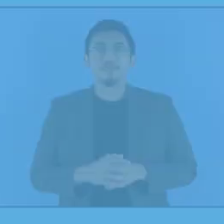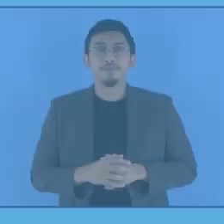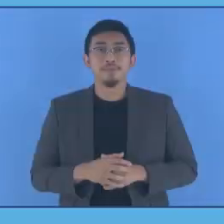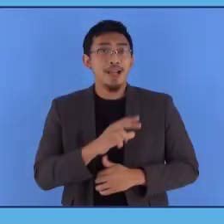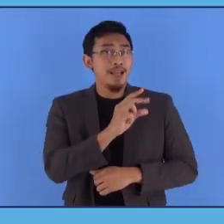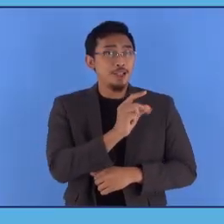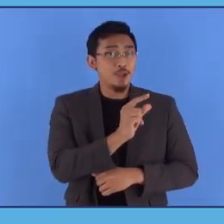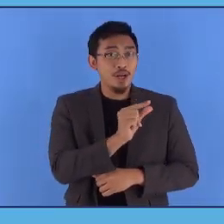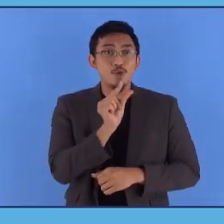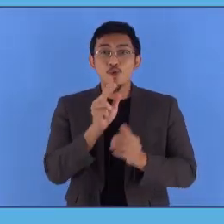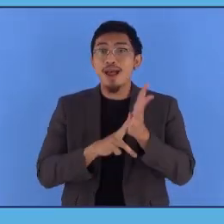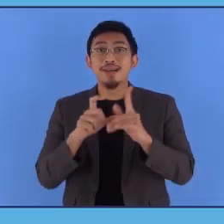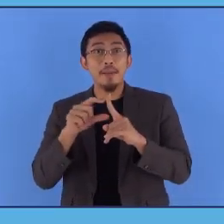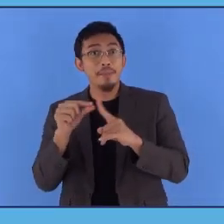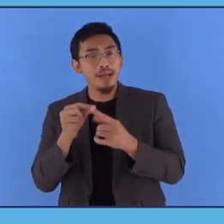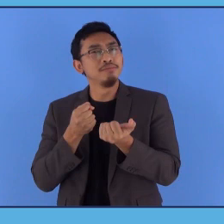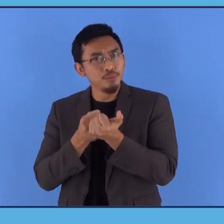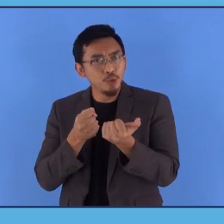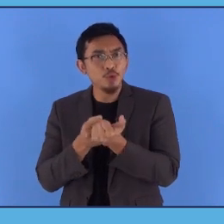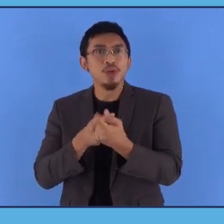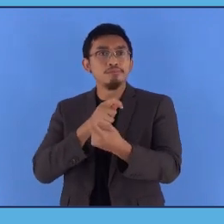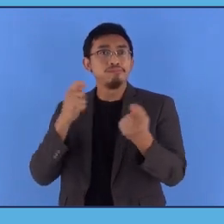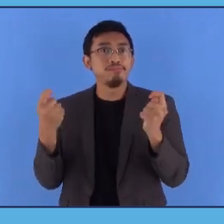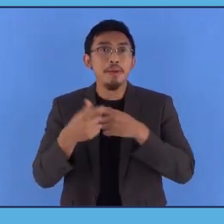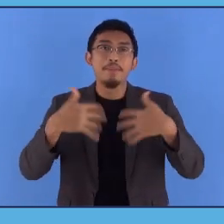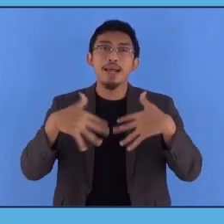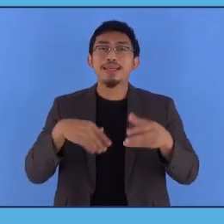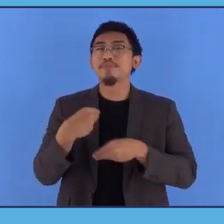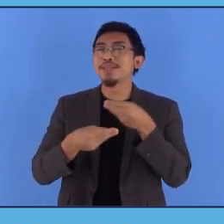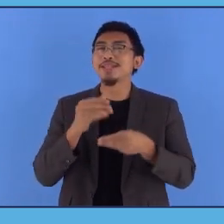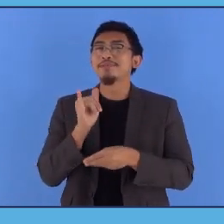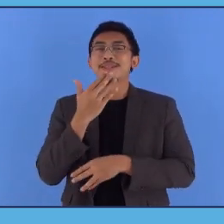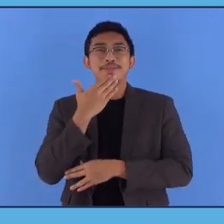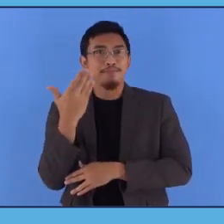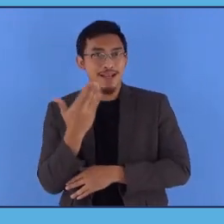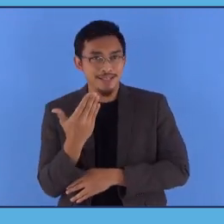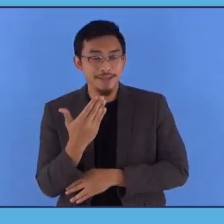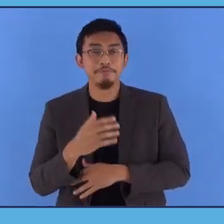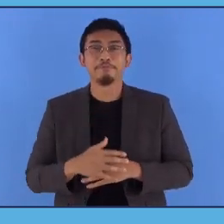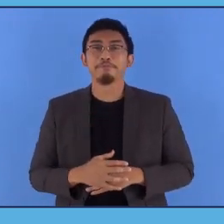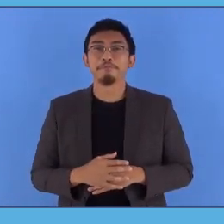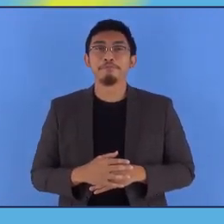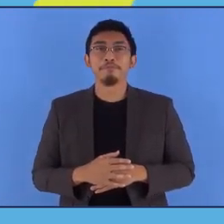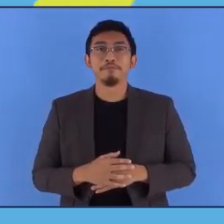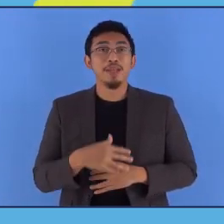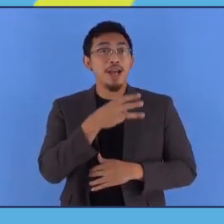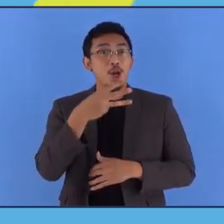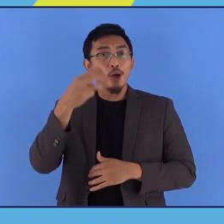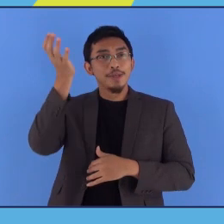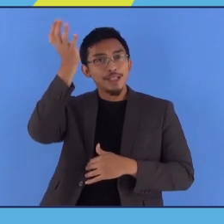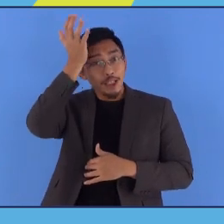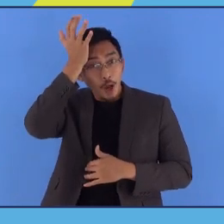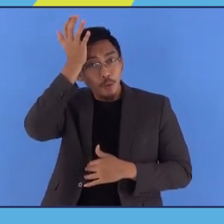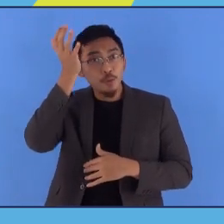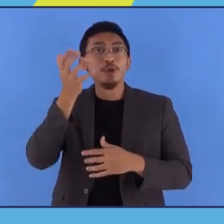Melalui Restore, UNDP memberi dukungan untuk bertransformasi Dari praktik business as usual ke ekonomi